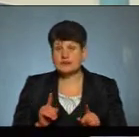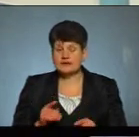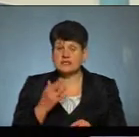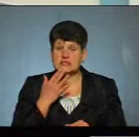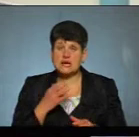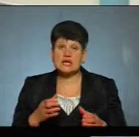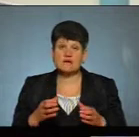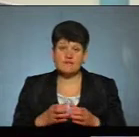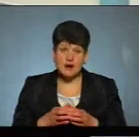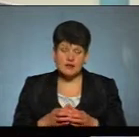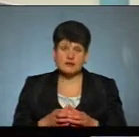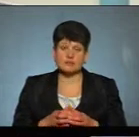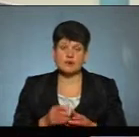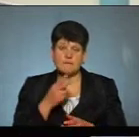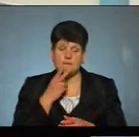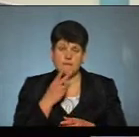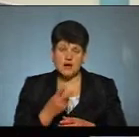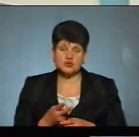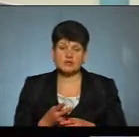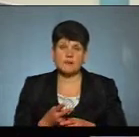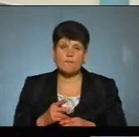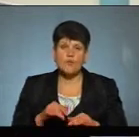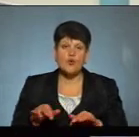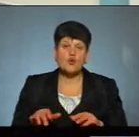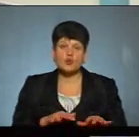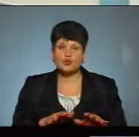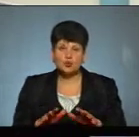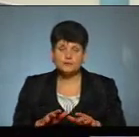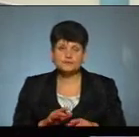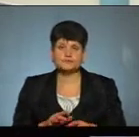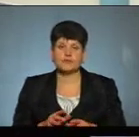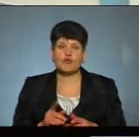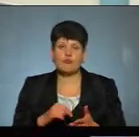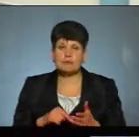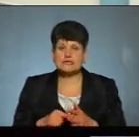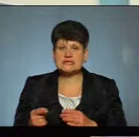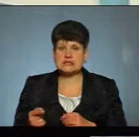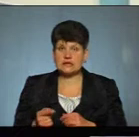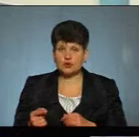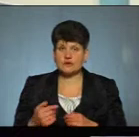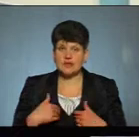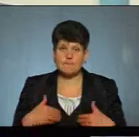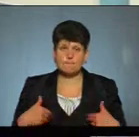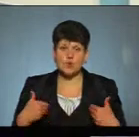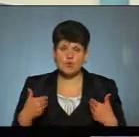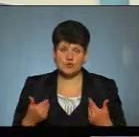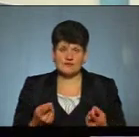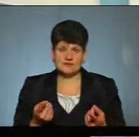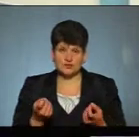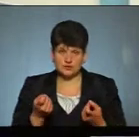можливо, вони будуть бачити по насиченню руху. В місті Тернополі я пропонував залучити